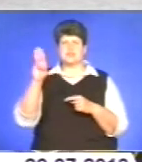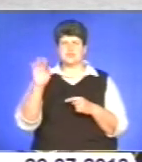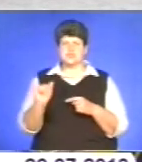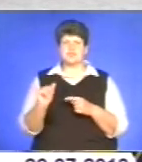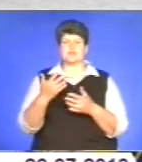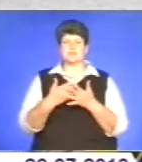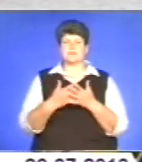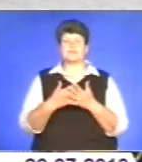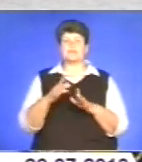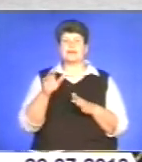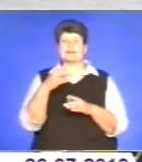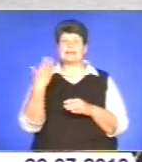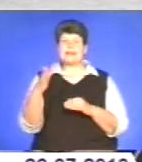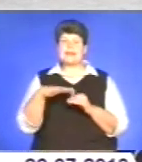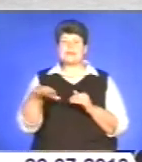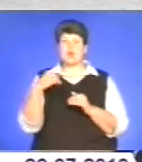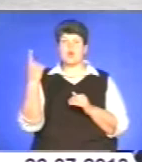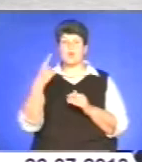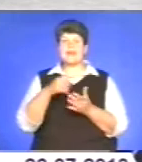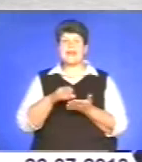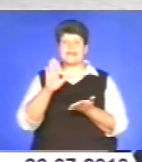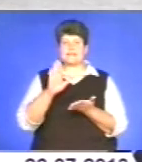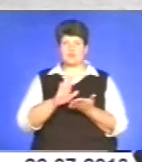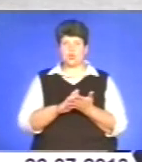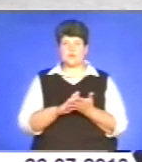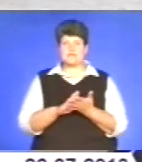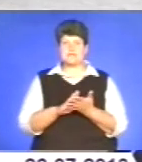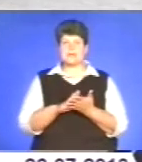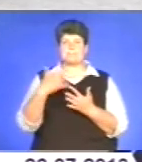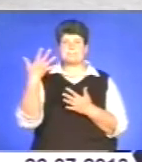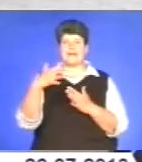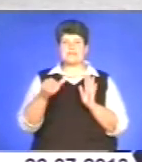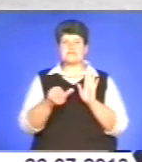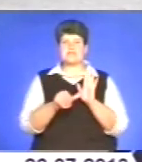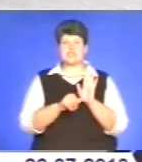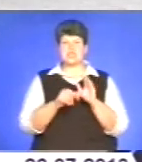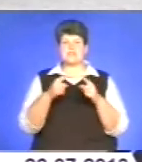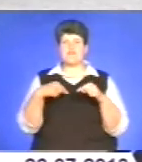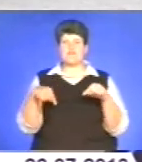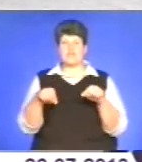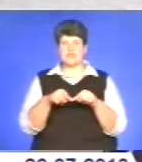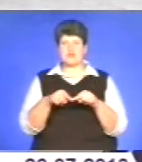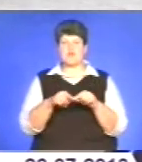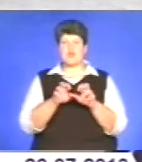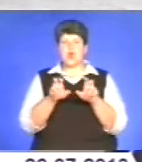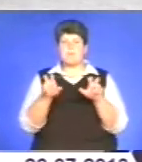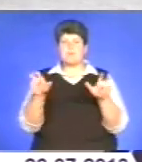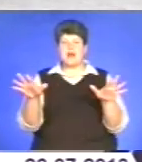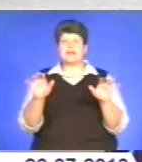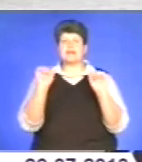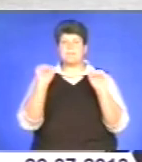На території області реєструється 56 видів комах, які можуть бути